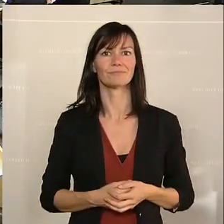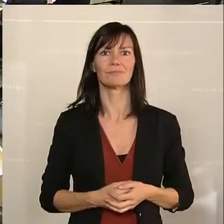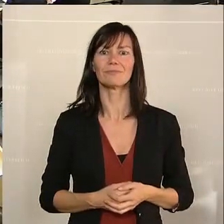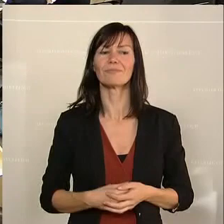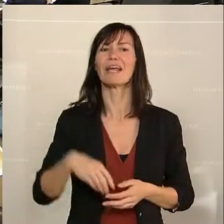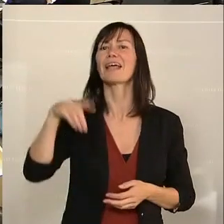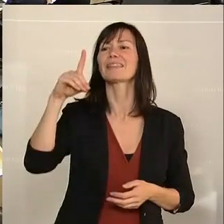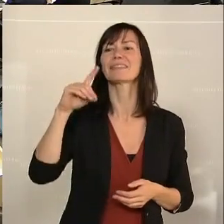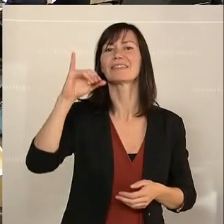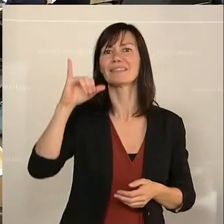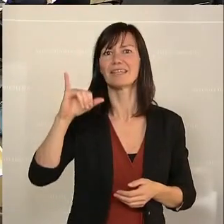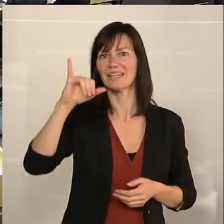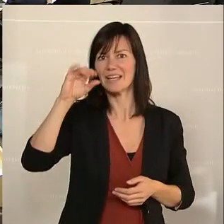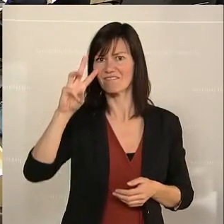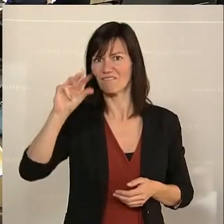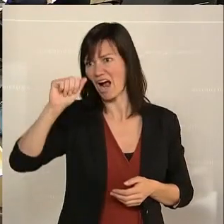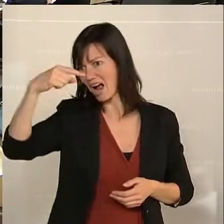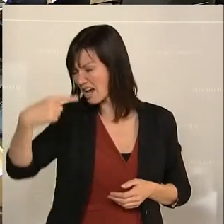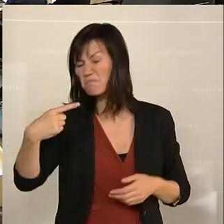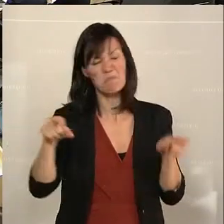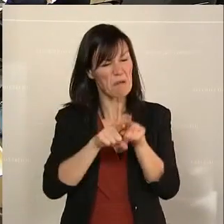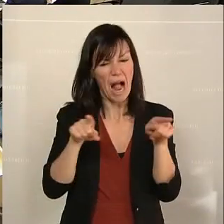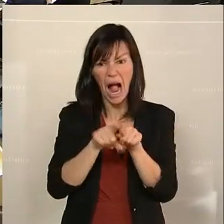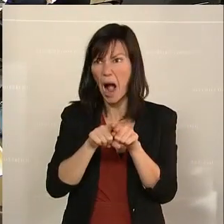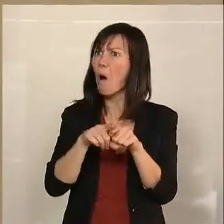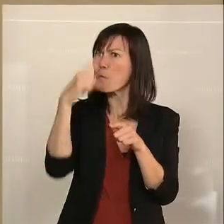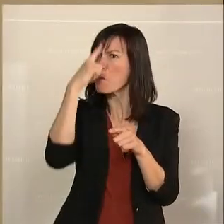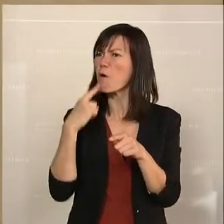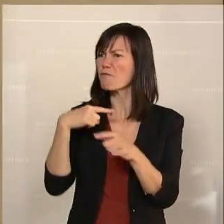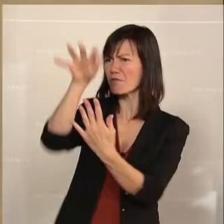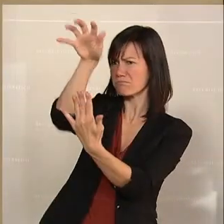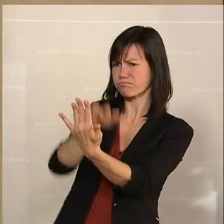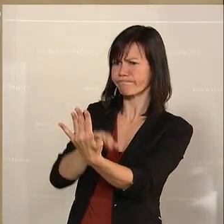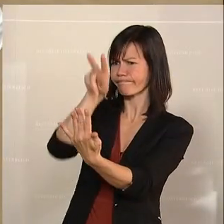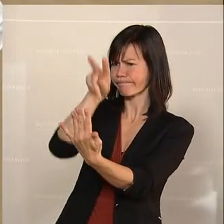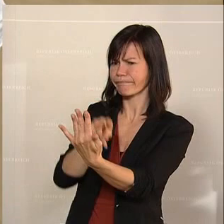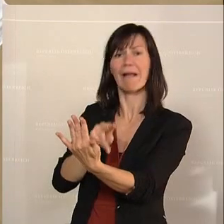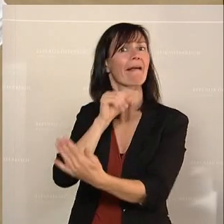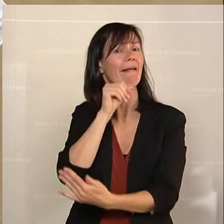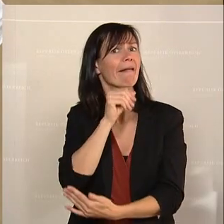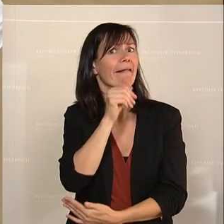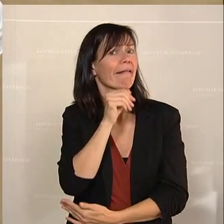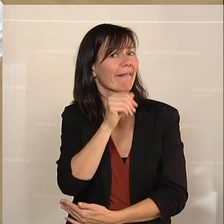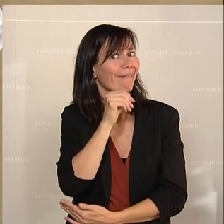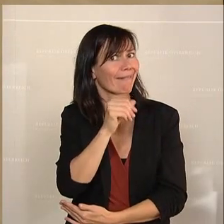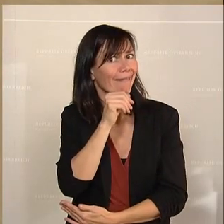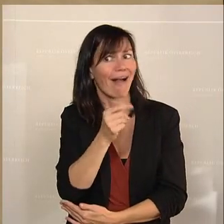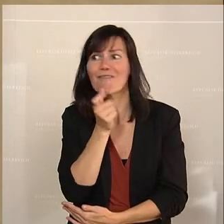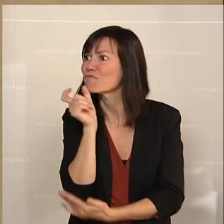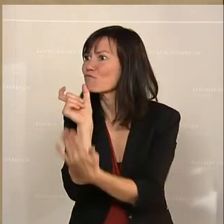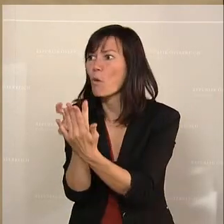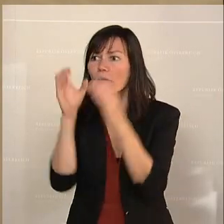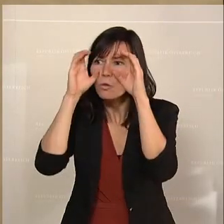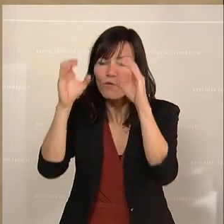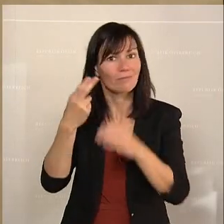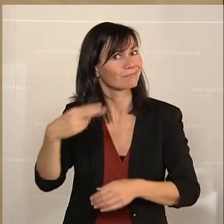TIWAG, da steht auch nichts von der ÖVP drin. Da steht, durch einen sicheren Strom-, Gas- und Wärmeversorgung